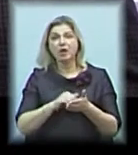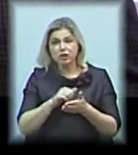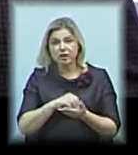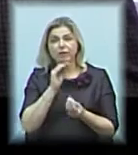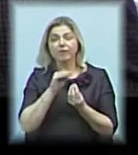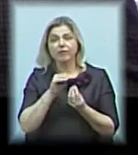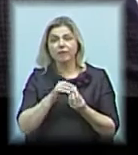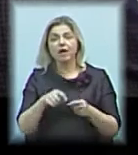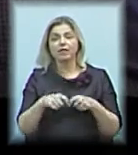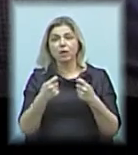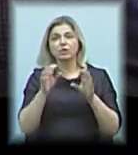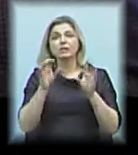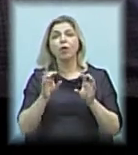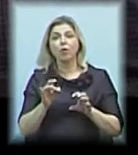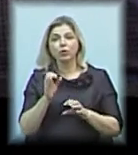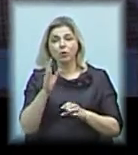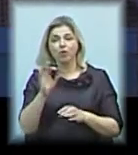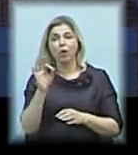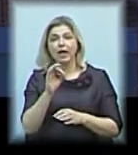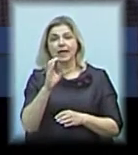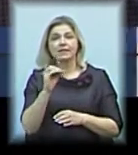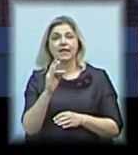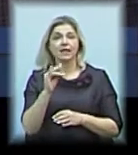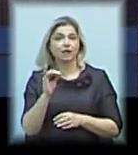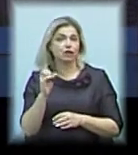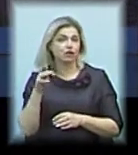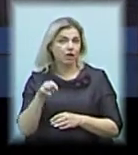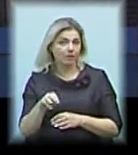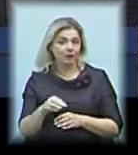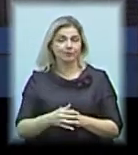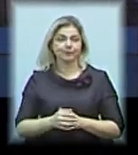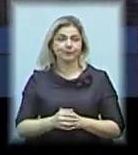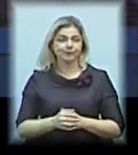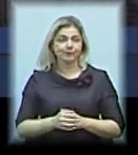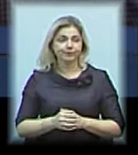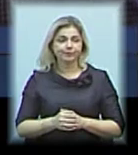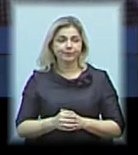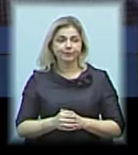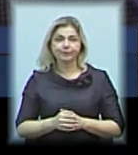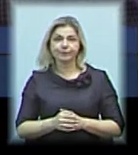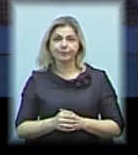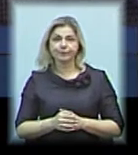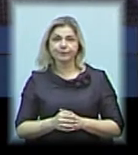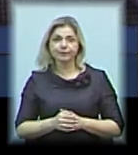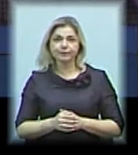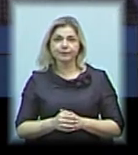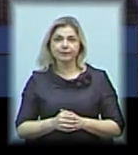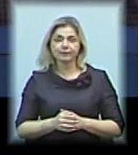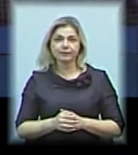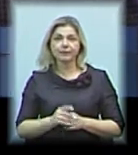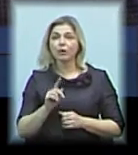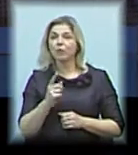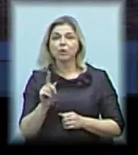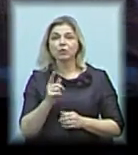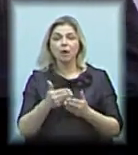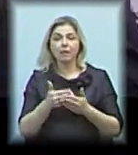сама – поругення закону Олександром Сінкевичем. Тому